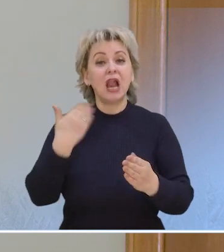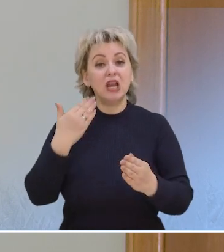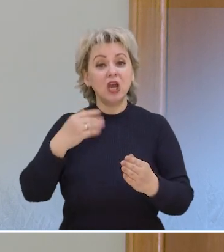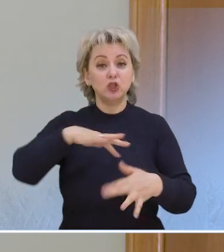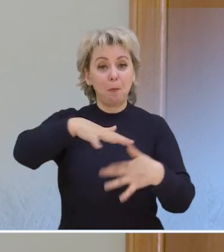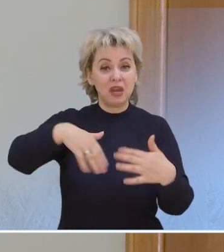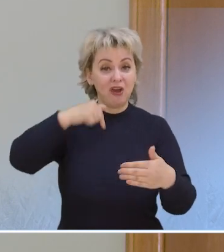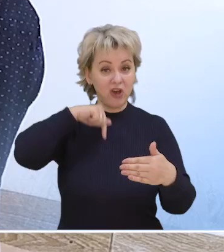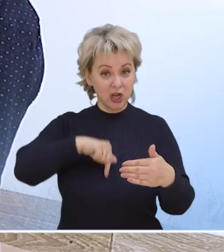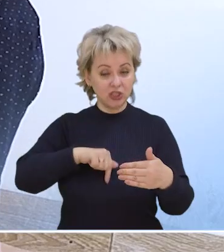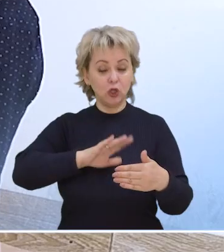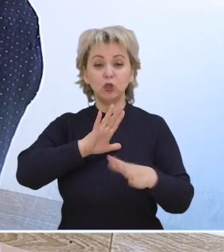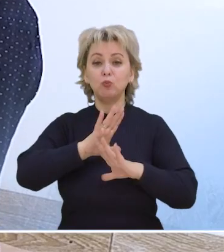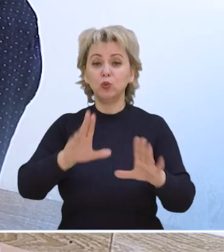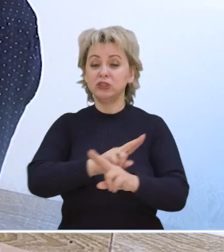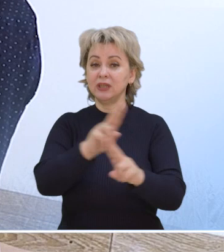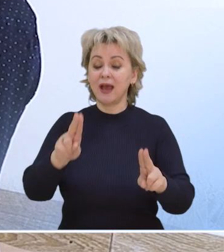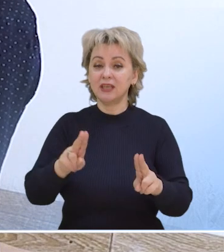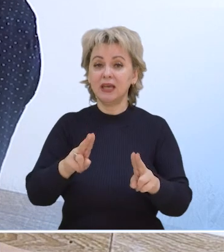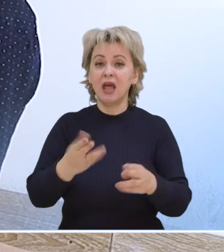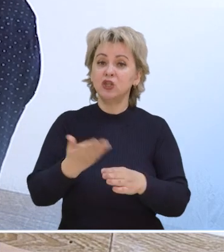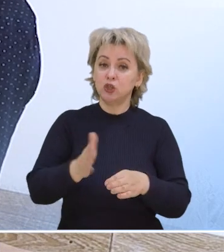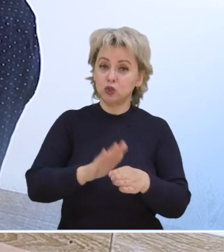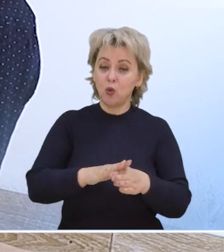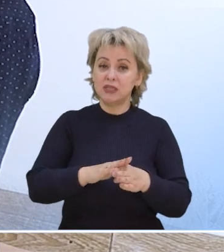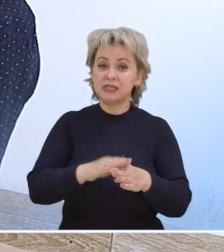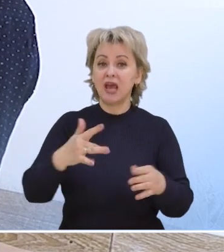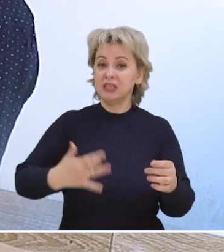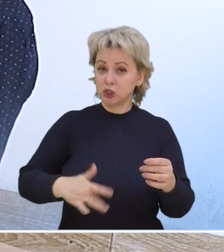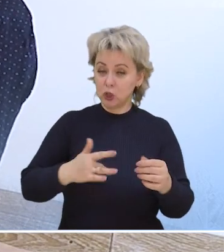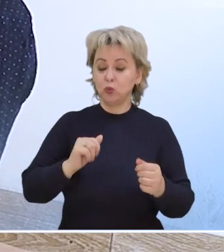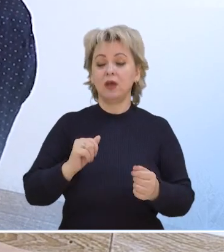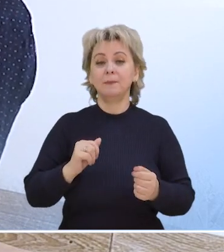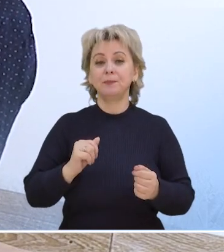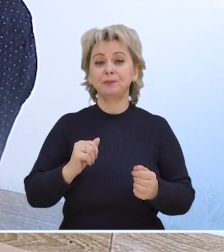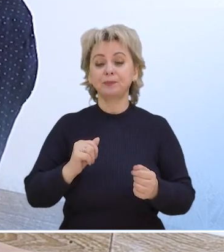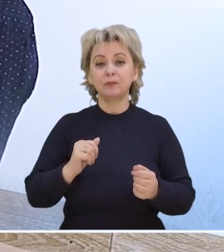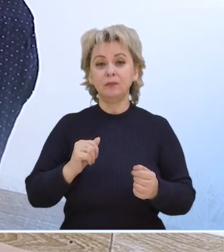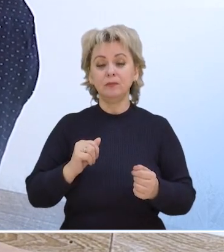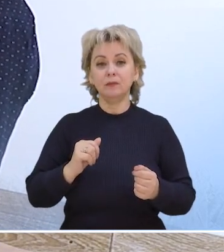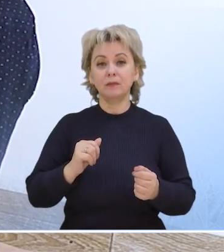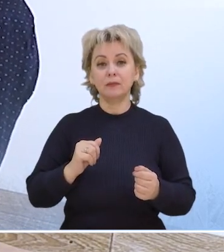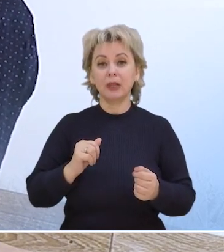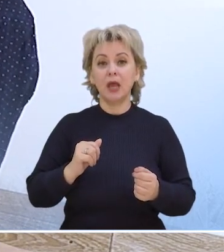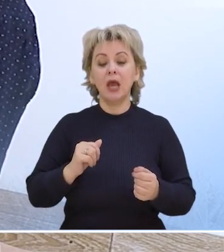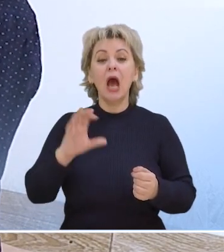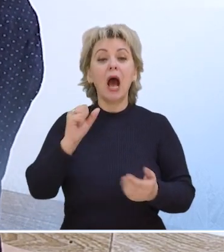это будет легче перевариваться и не вызовет каких-либо симптомов либо нарушений функциональных со стороны желудочно-кишечного тракта. А